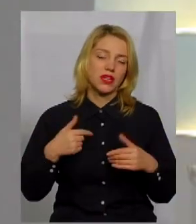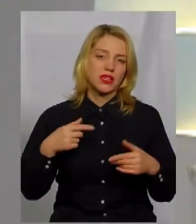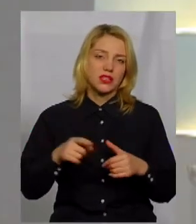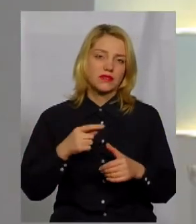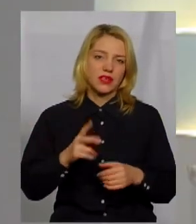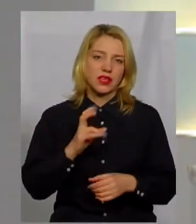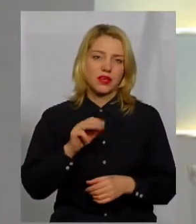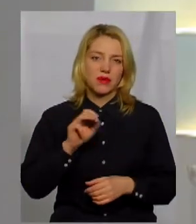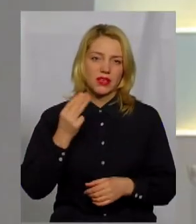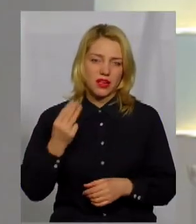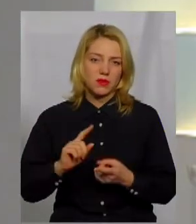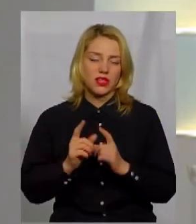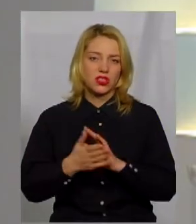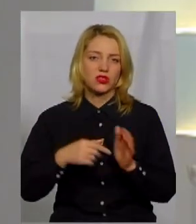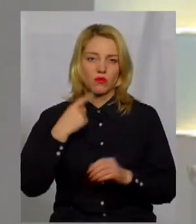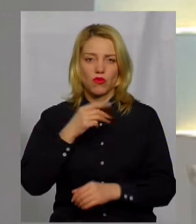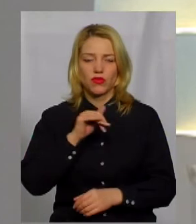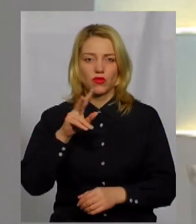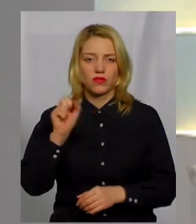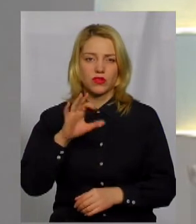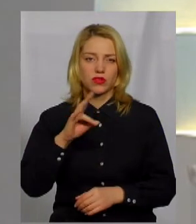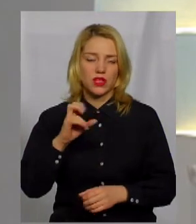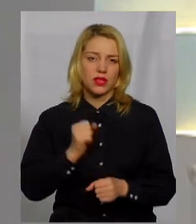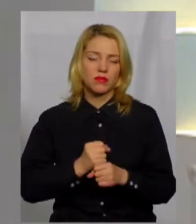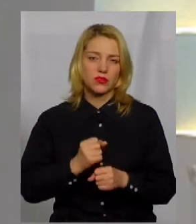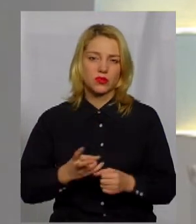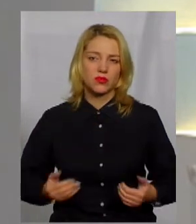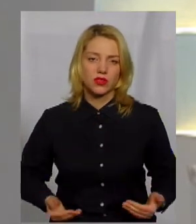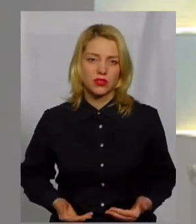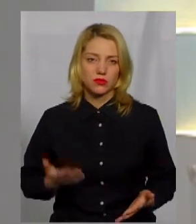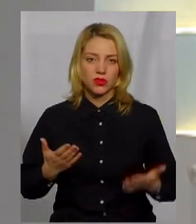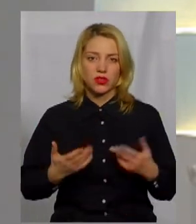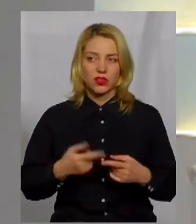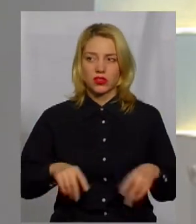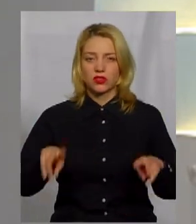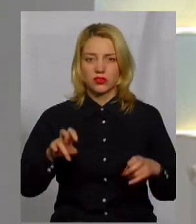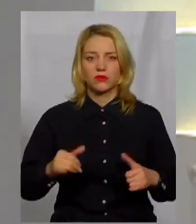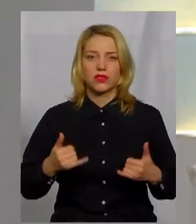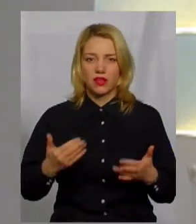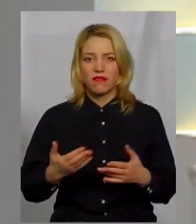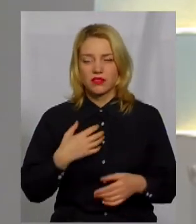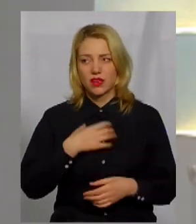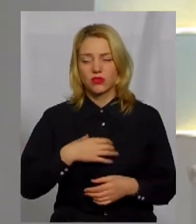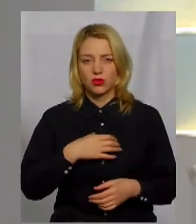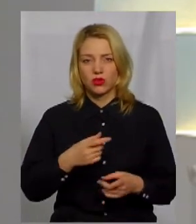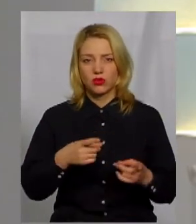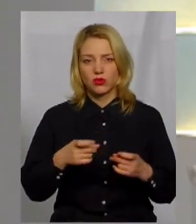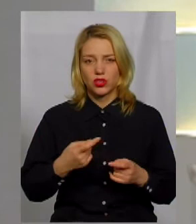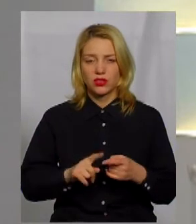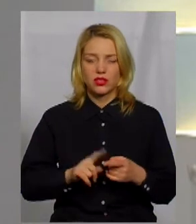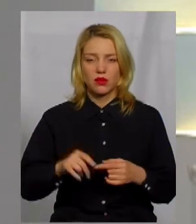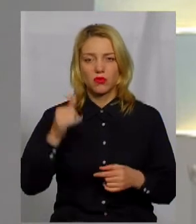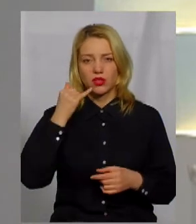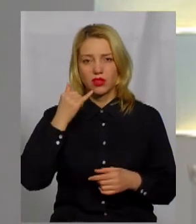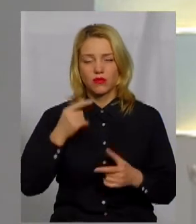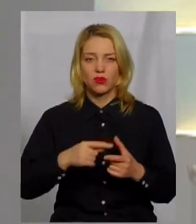Олена Кеміняш. На жестову мову перекладає Оксана Фіновська. Працюємо наживо. Якщо тема для вас актуальна, долучайтеся або телефоном, або